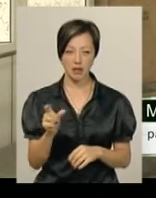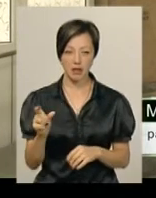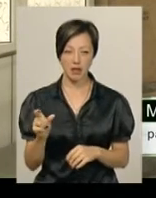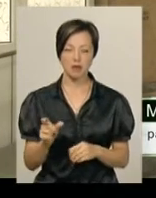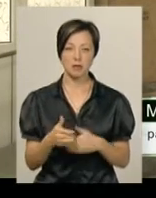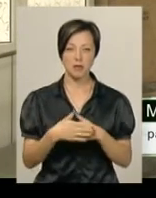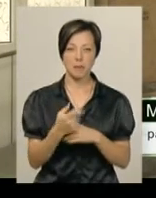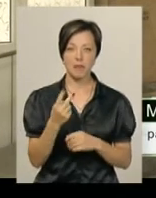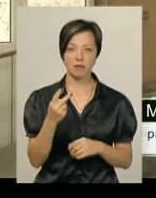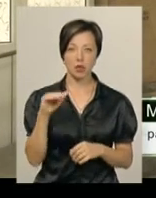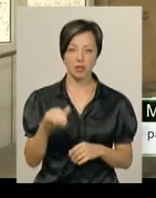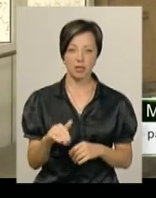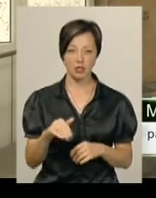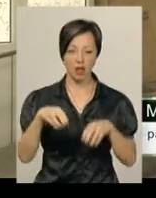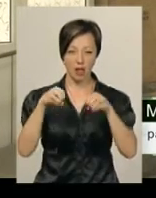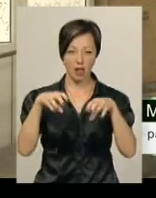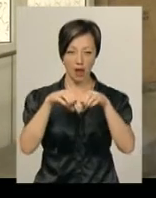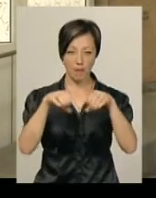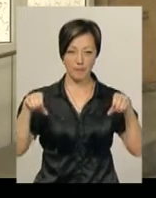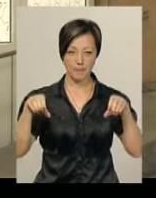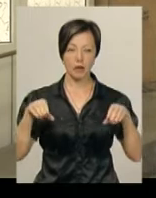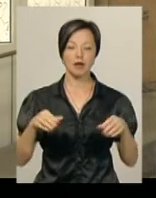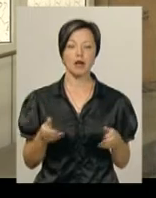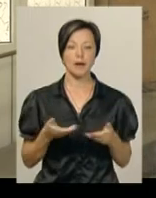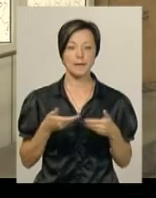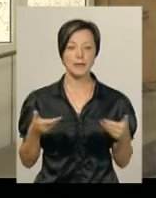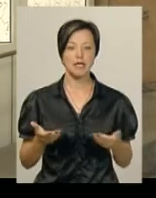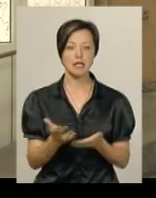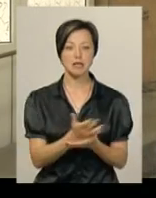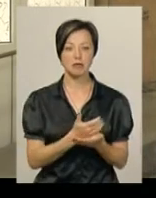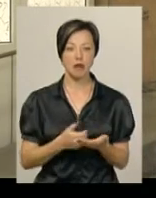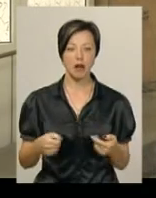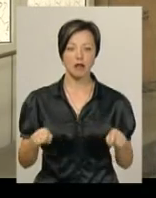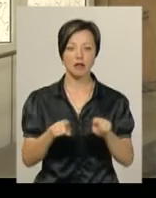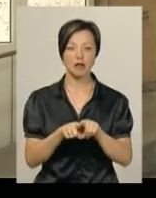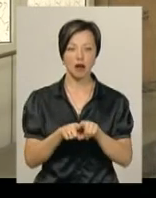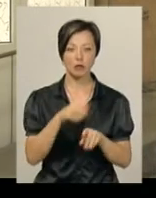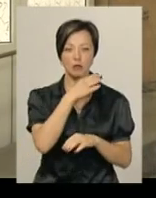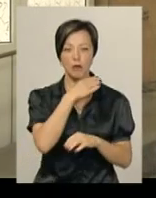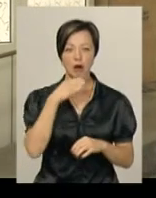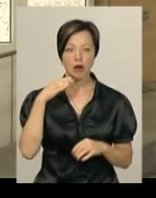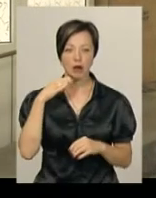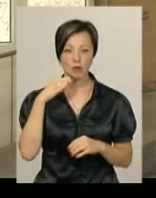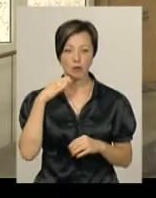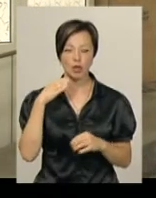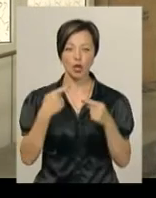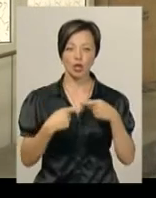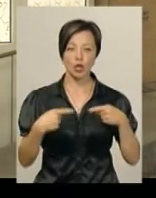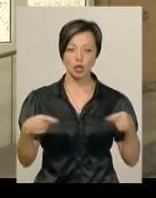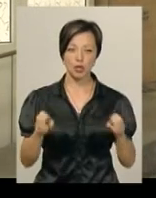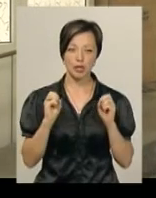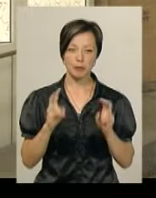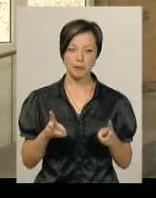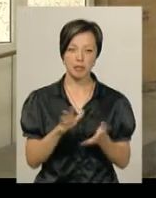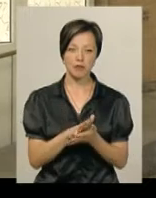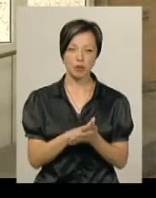близько півтори тисячі ламп. Ми зібрали також вже досить багато інших небезпечних